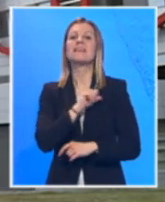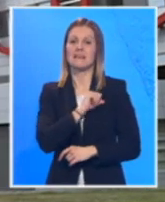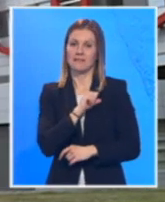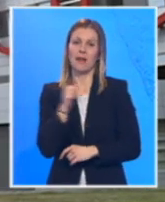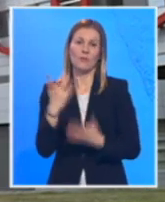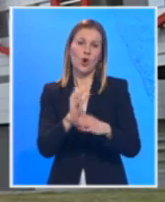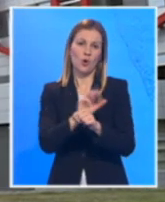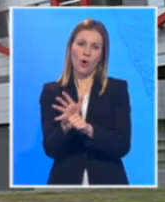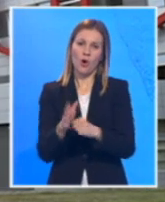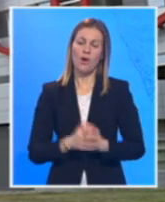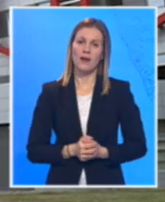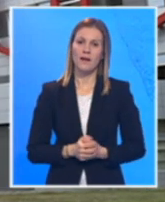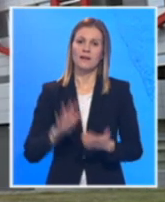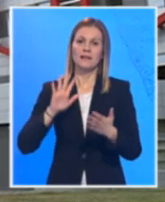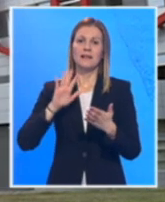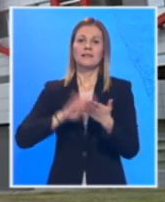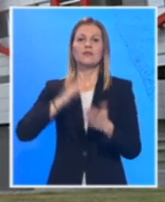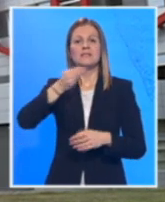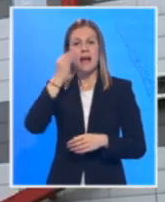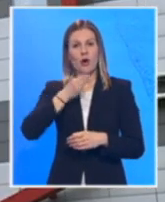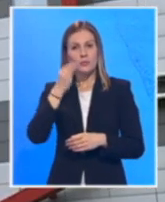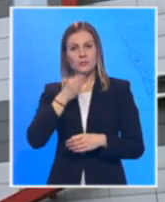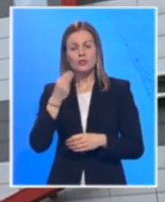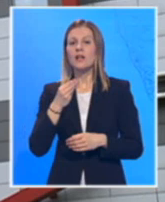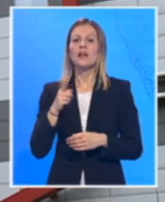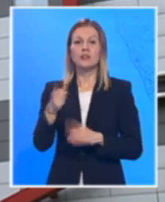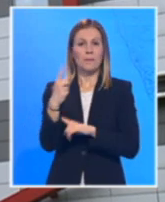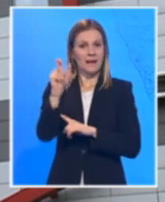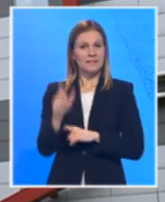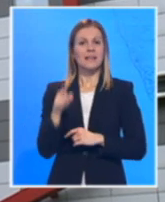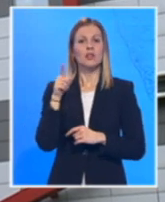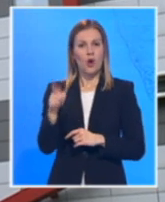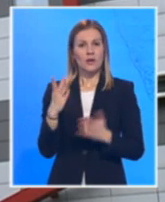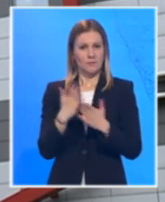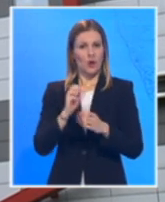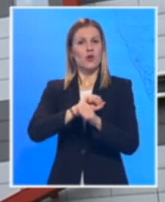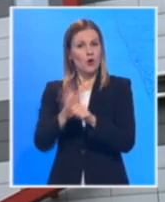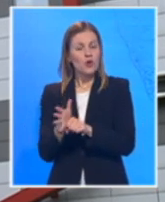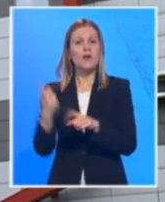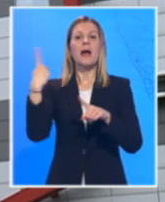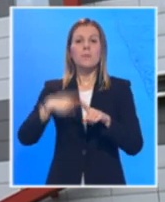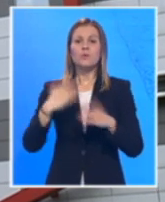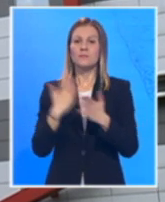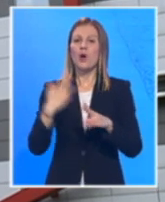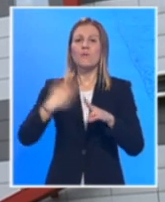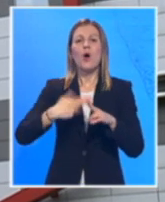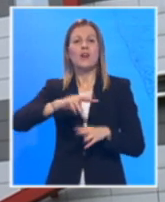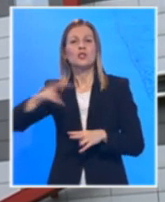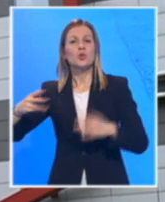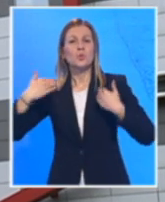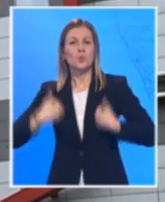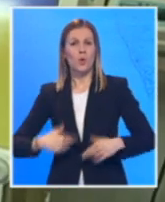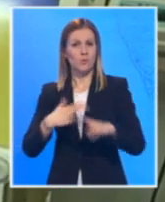koronavirusom. U saopštenju KCV-a se navodi da je reč u pacijentu koji je pored infekcije tim virusom bolovao od više drugih